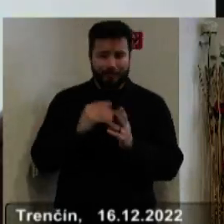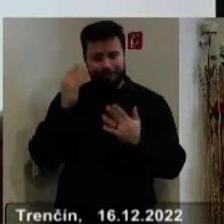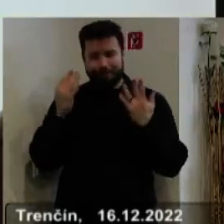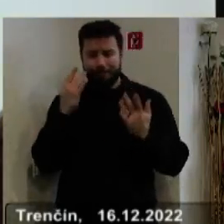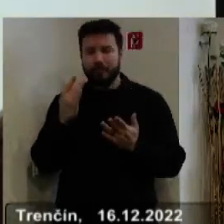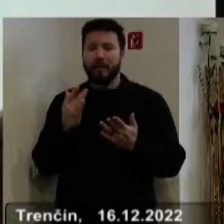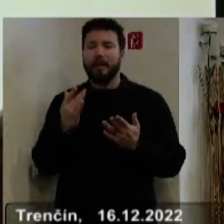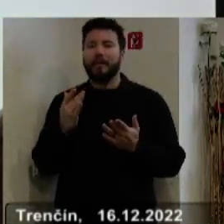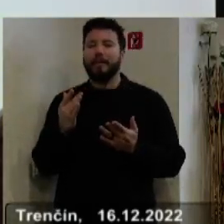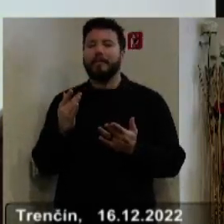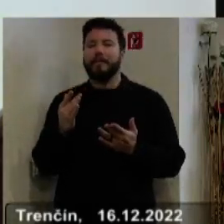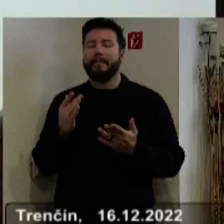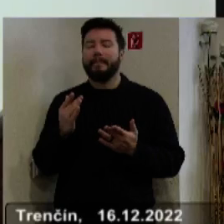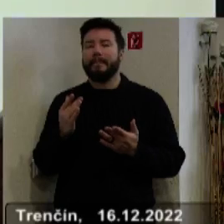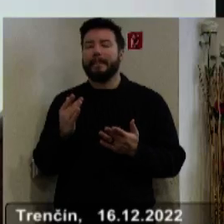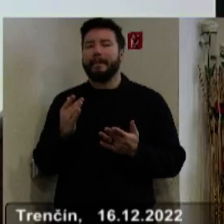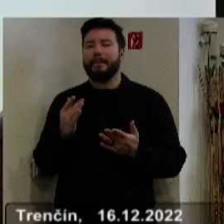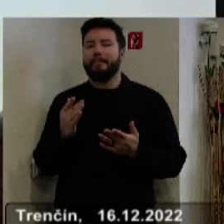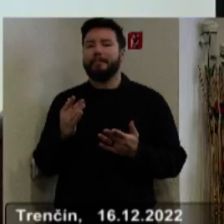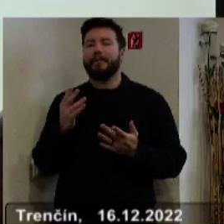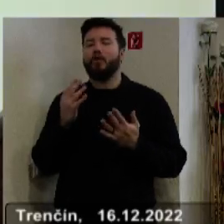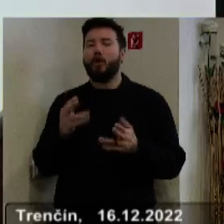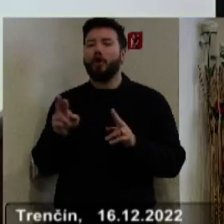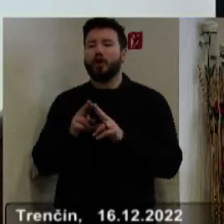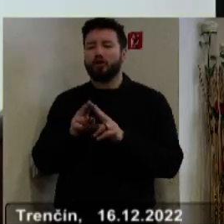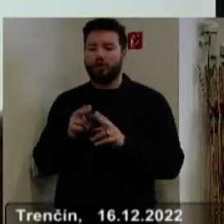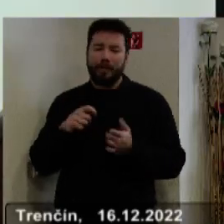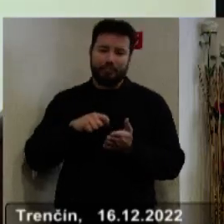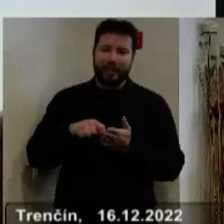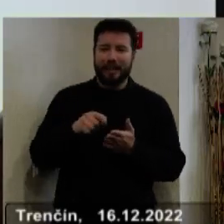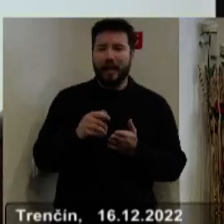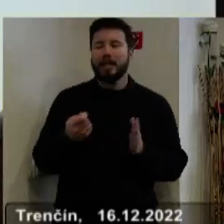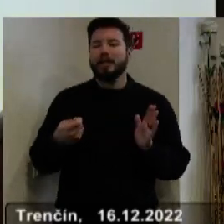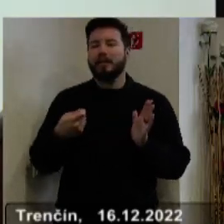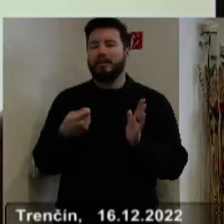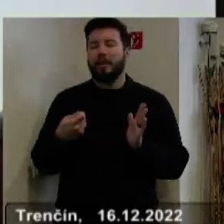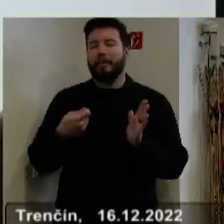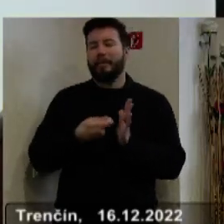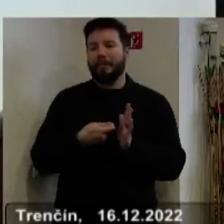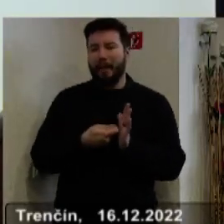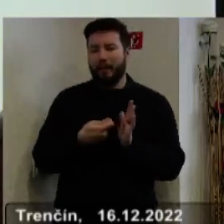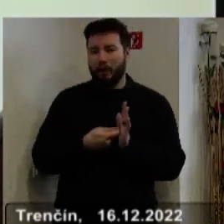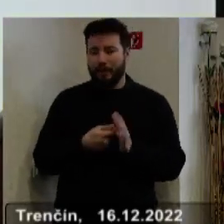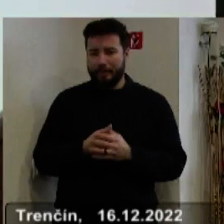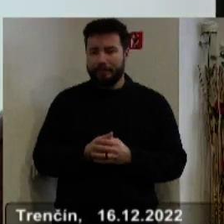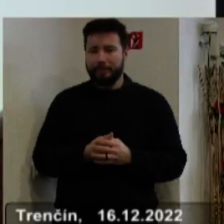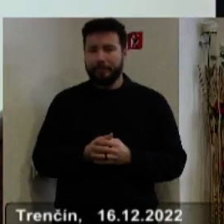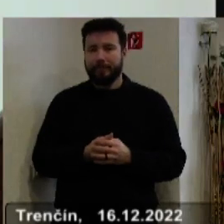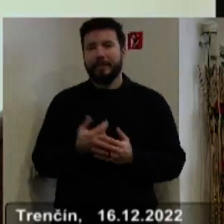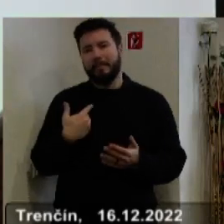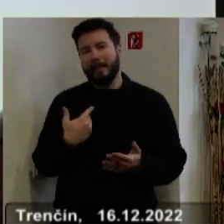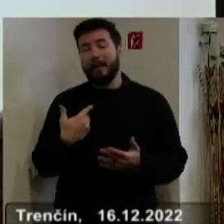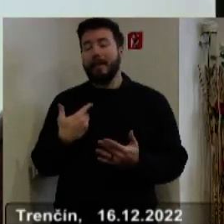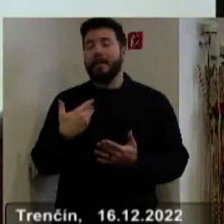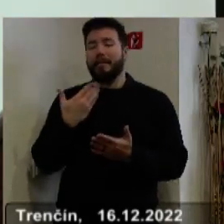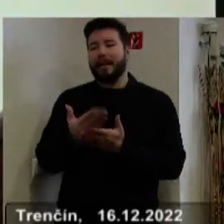čiastočnú úradu spojených, teda čiastočnú úradu nákladov spojených s ubytováním. Na základe uvedeného predkladáme zastupiteľstvu